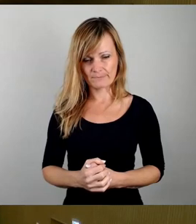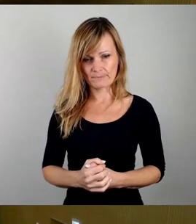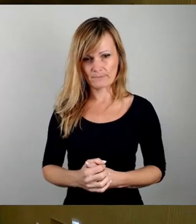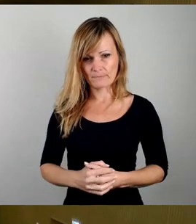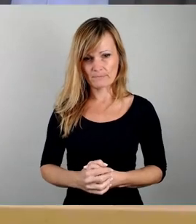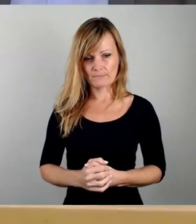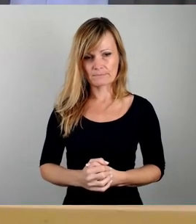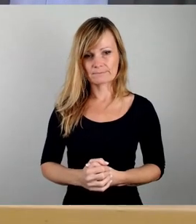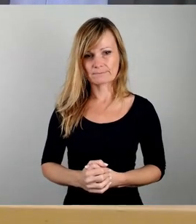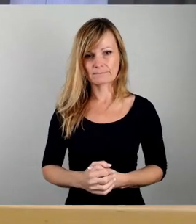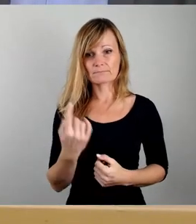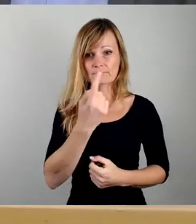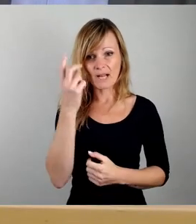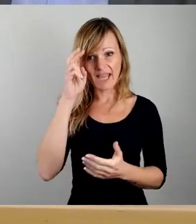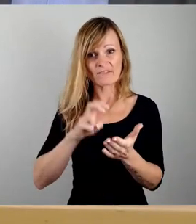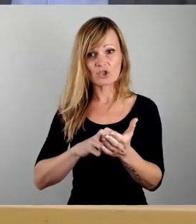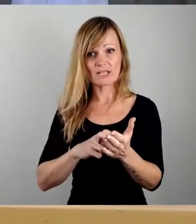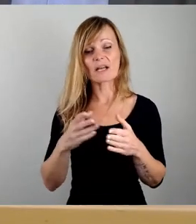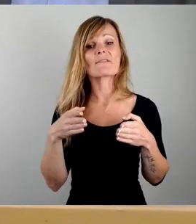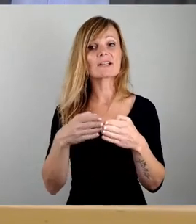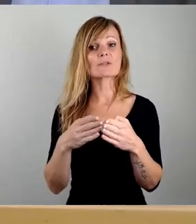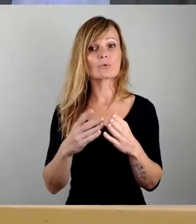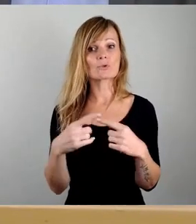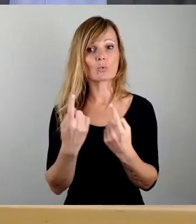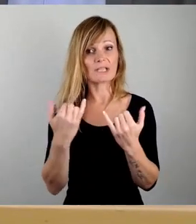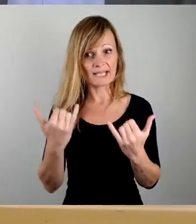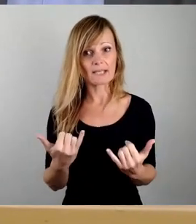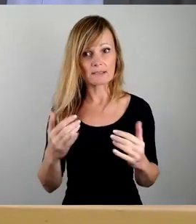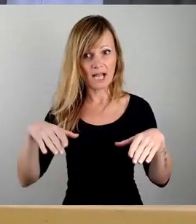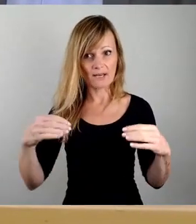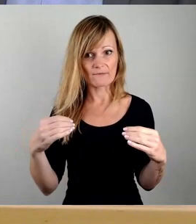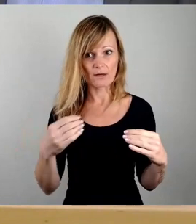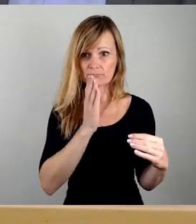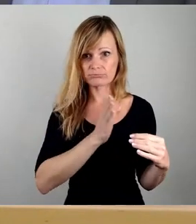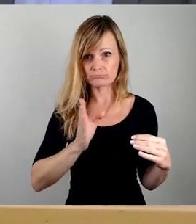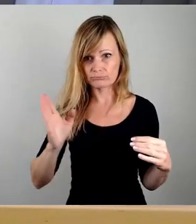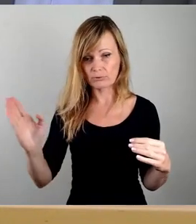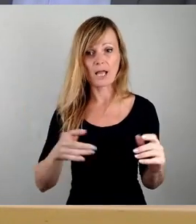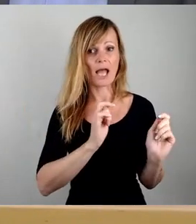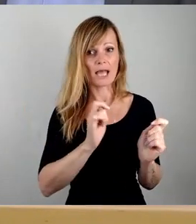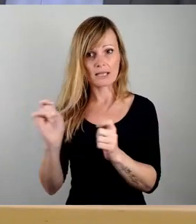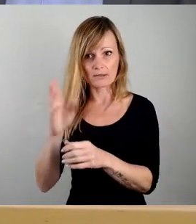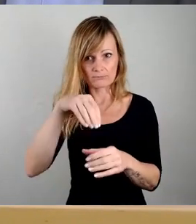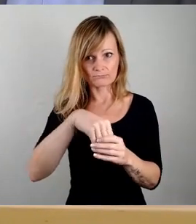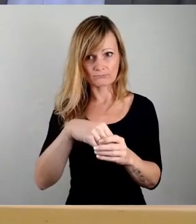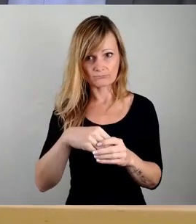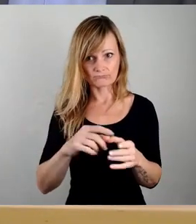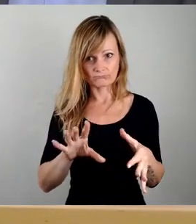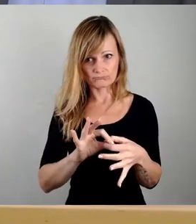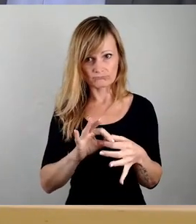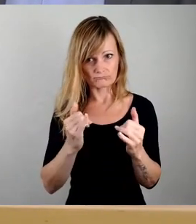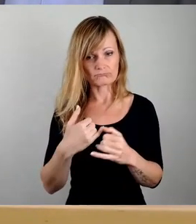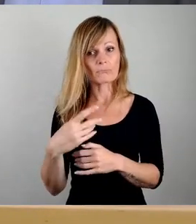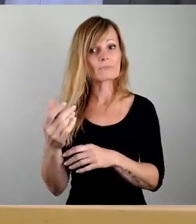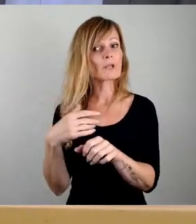So, sind Sie einverstanden, dass wir in die Fraktionsrunde eintreten und dort dann die ganzen Anträge mit einbringen? Ich höre keinen